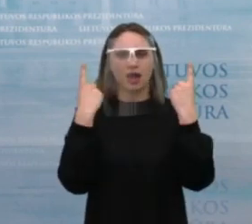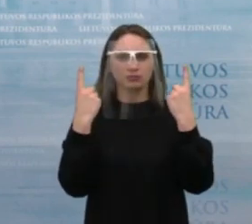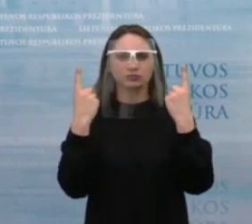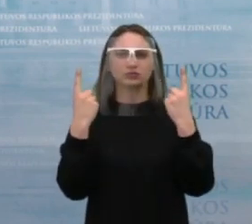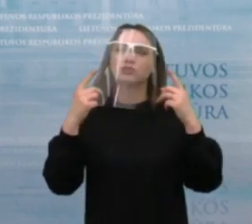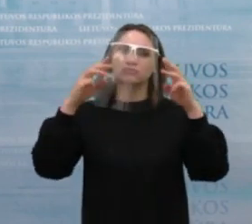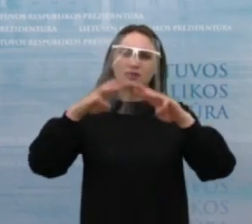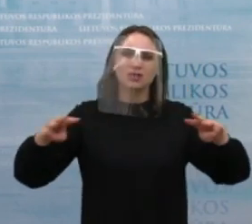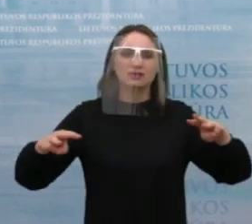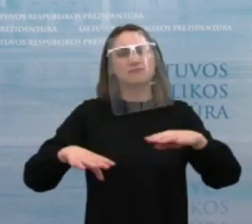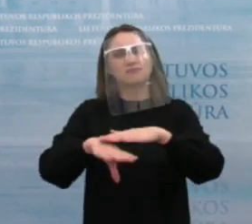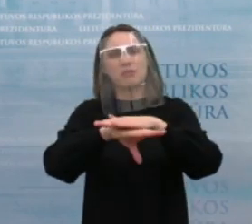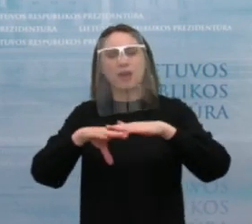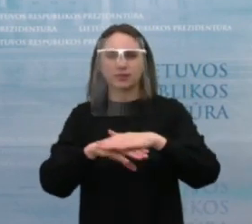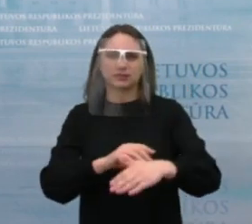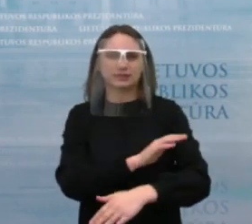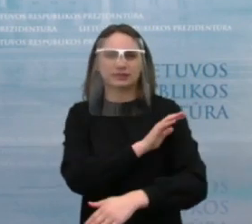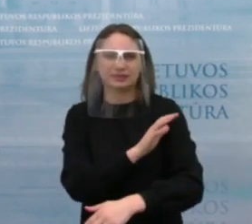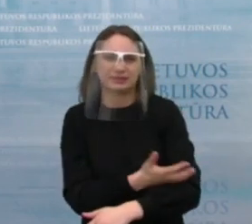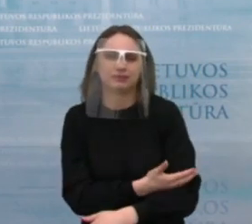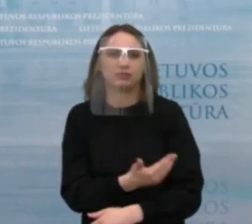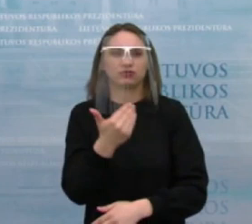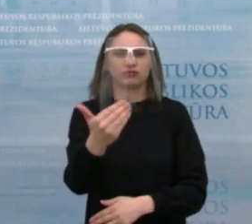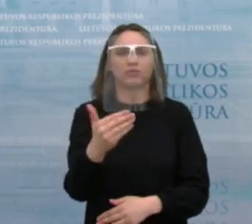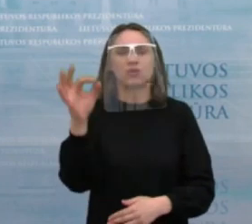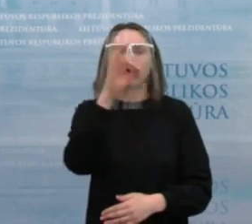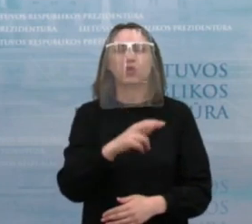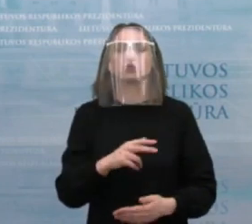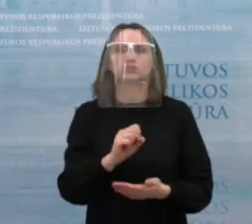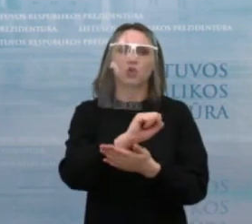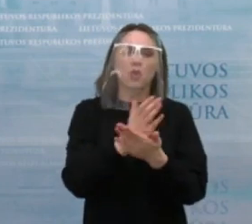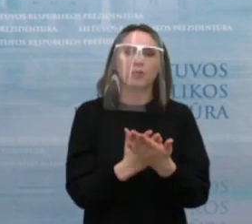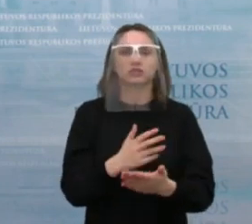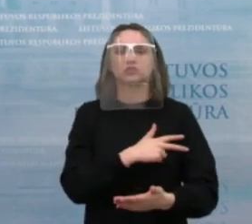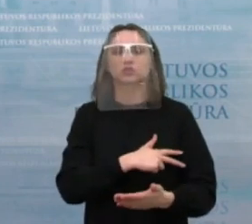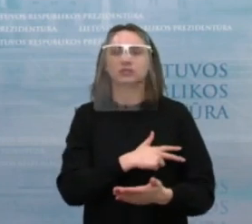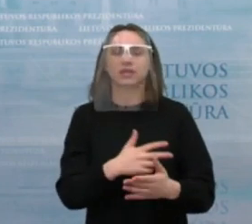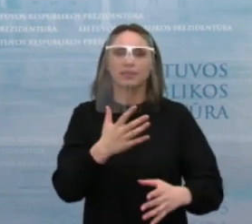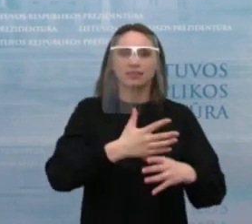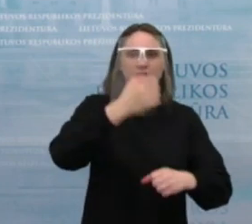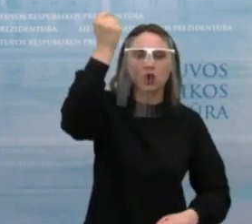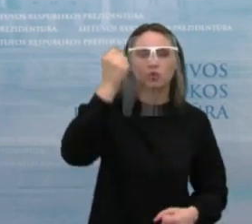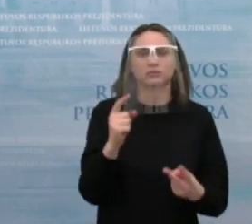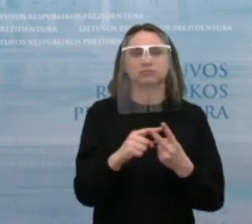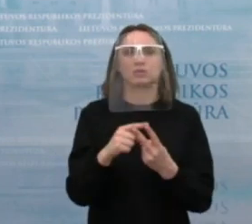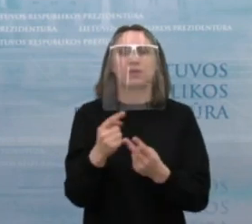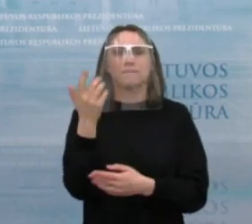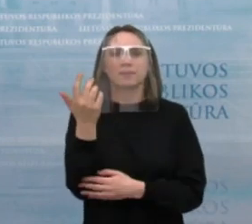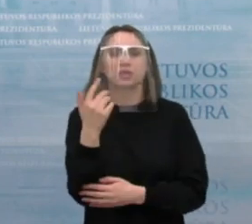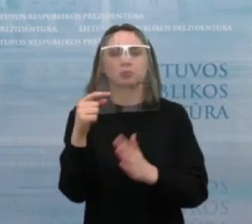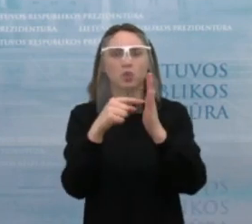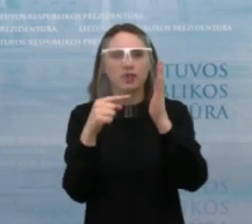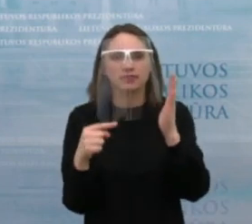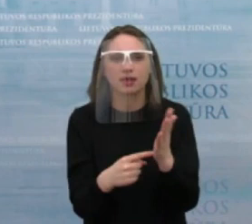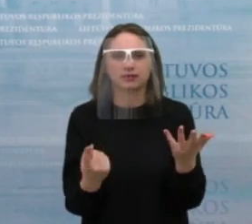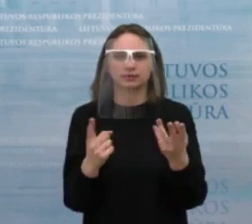pamatus, pavyzdžiui, tas kompleksinis socialinio draudimo pašalpų išmokų indeksavimo mechanizmų peržiūra,